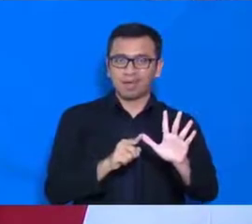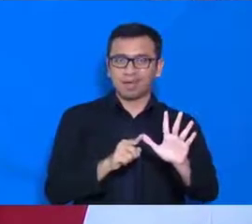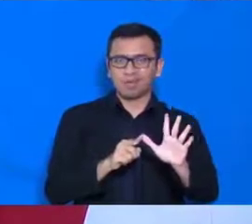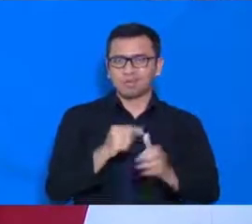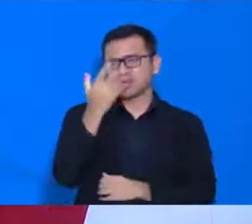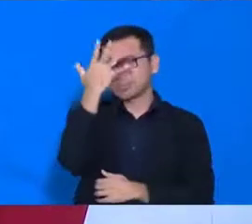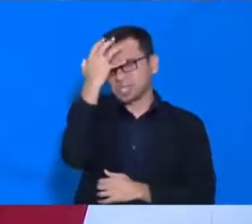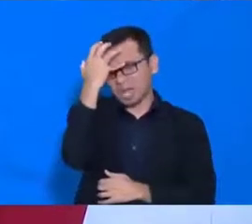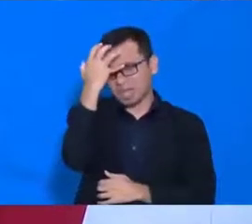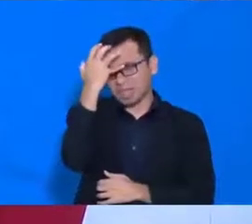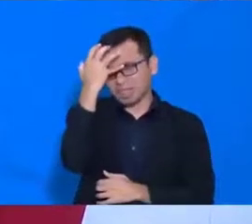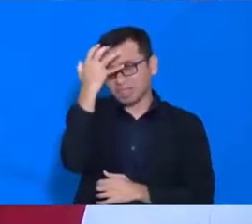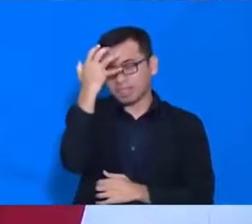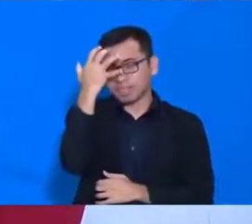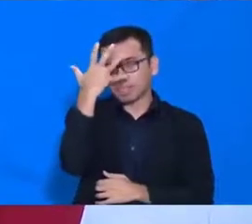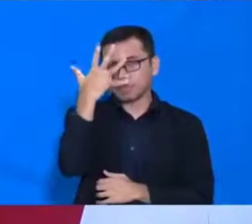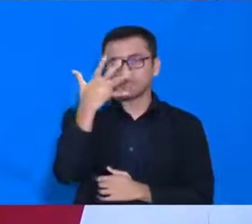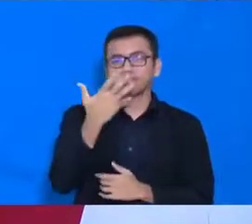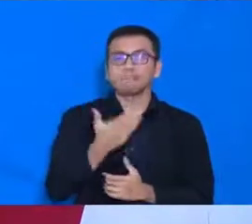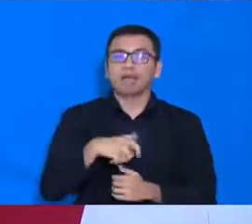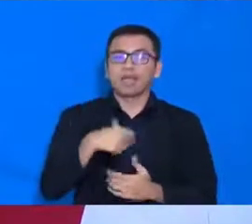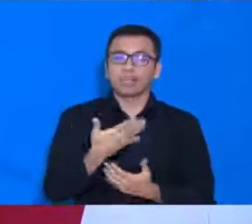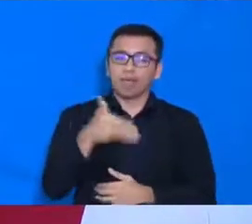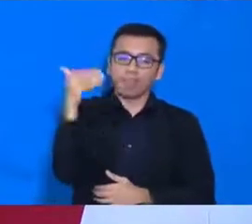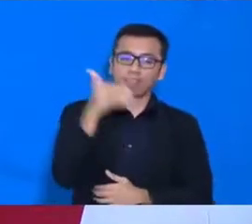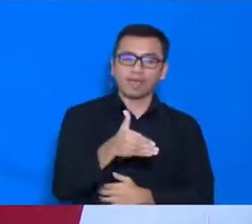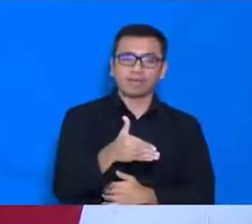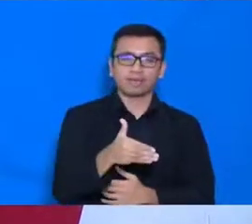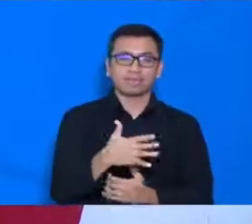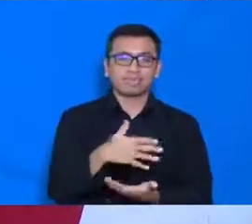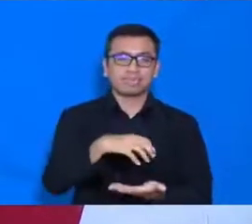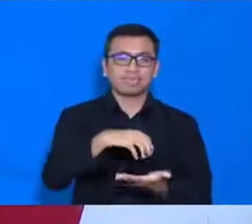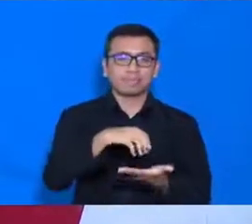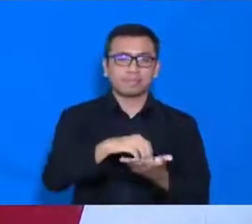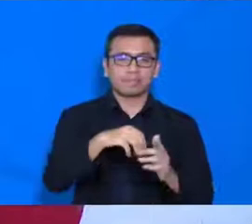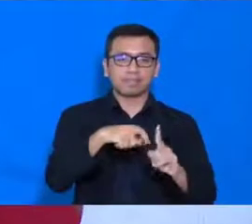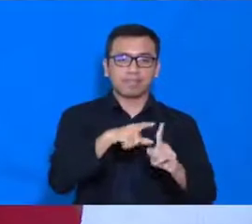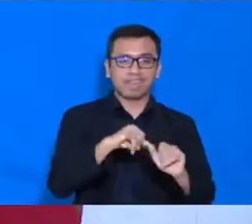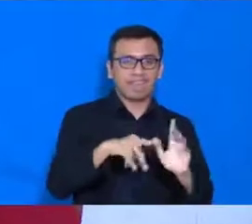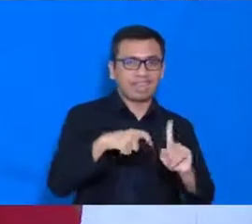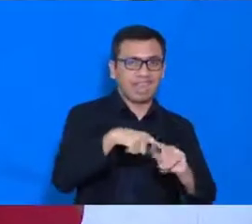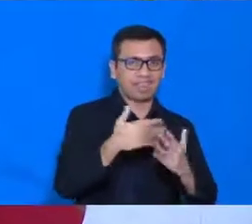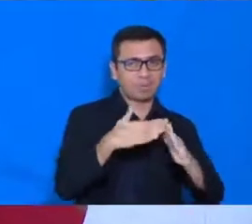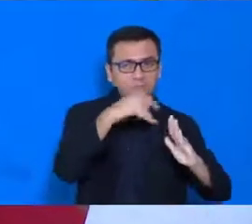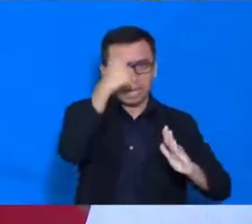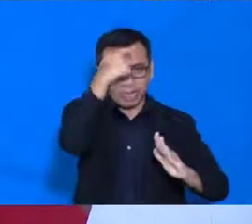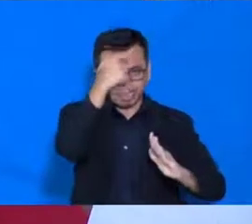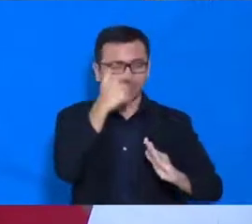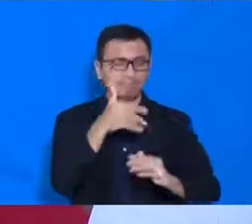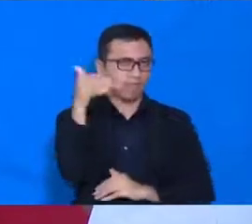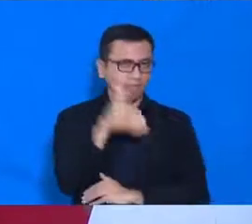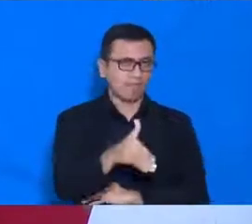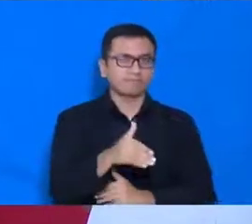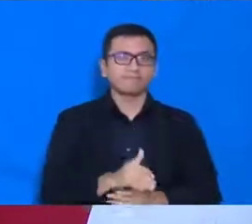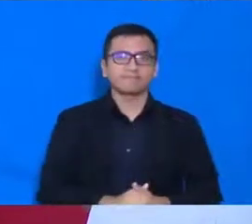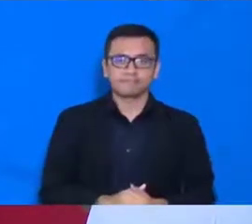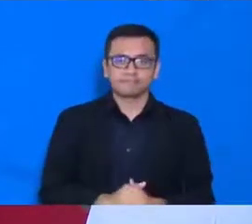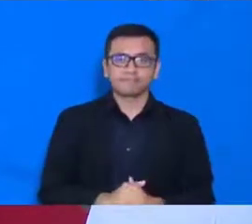atau datangi, fasilitas kesehatan terdekat. Kedirian kami ke sini, adalah,